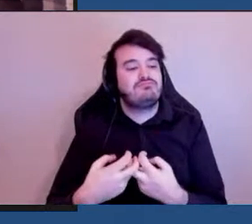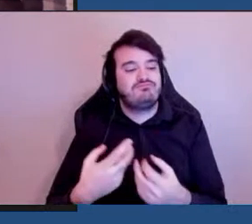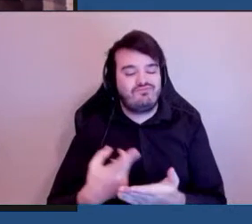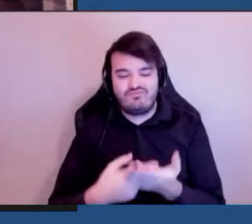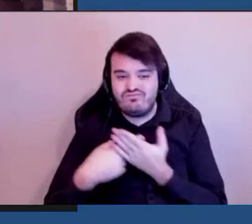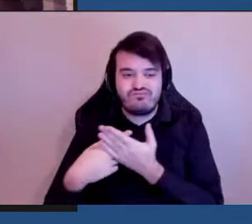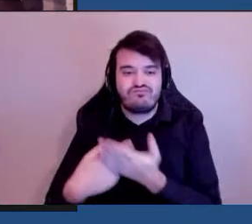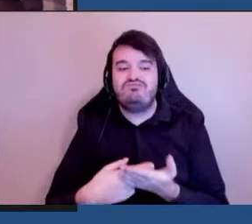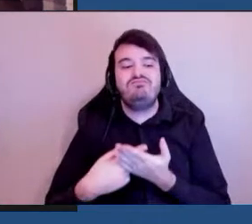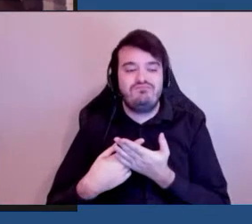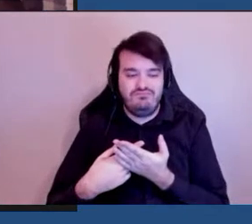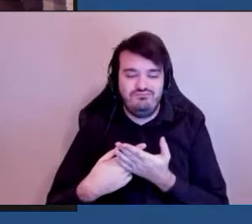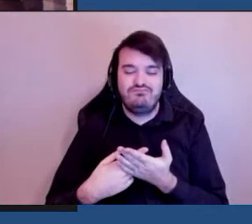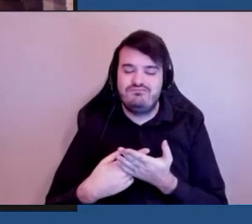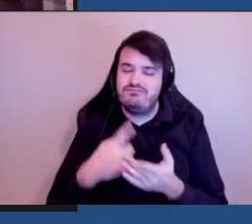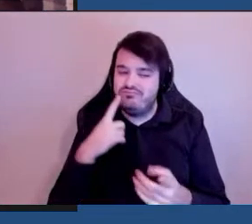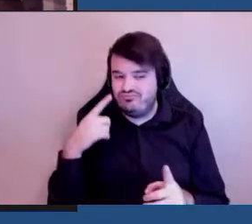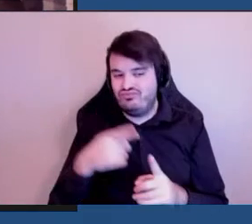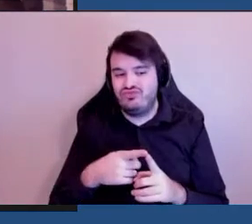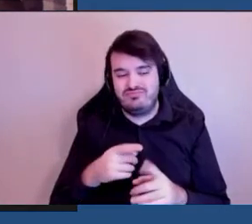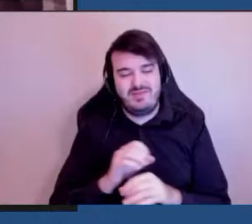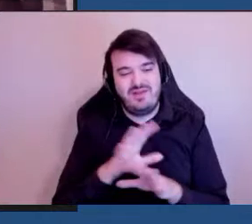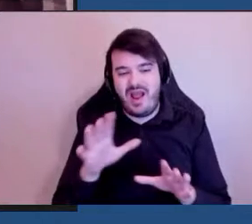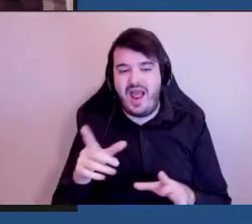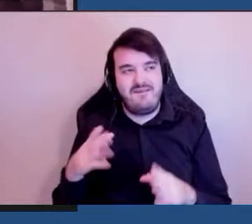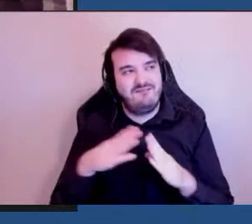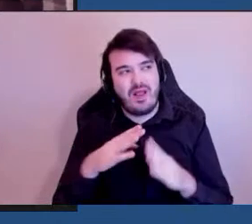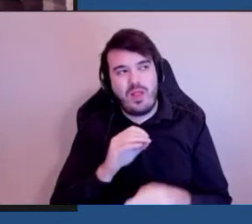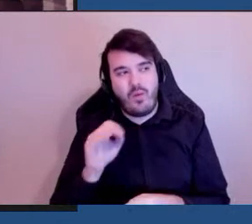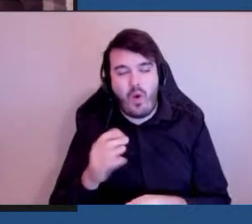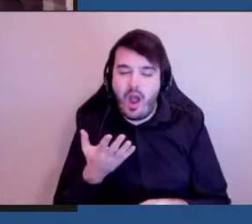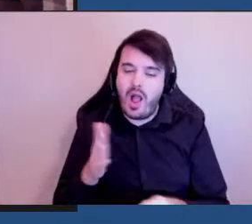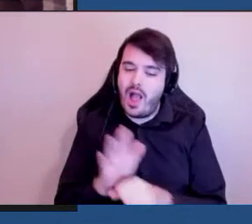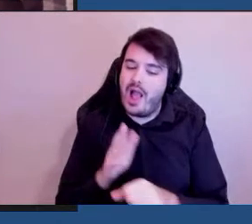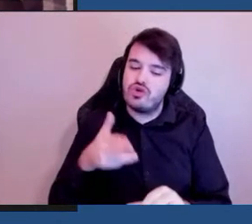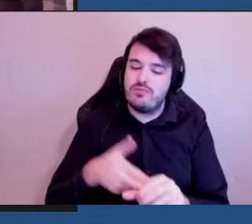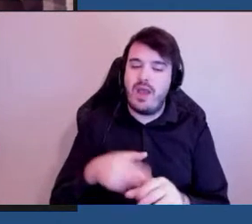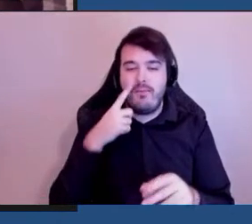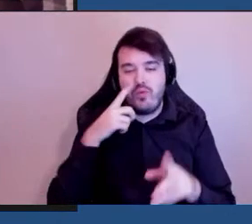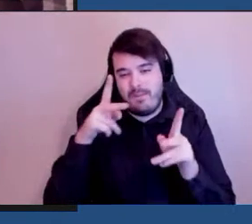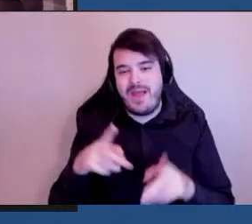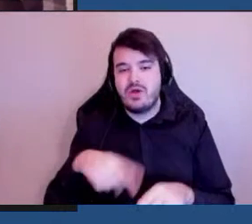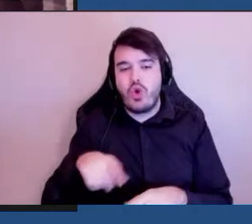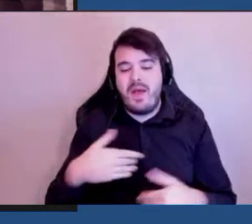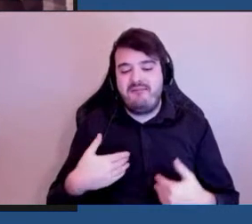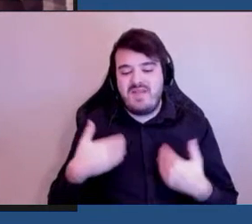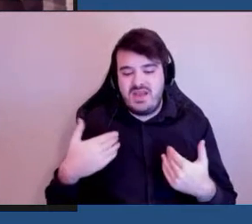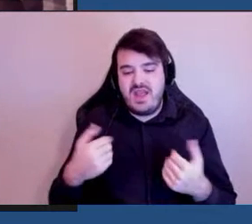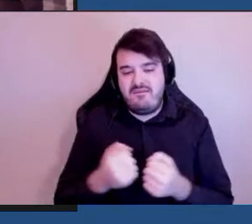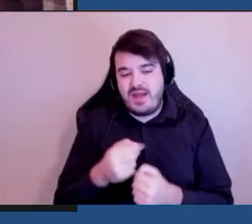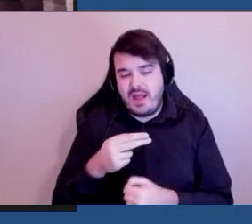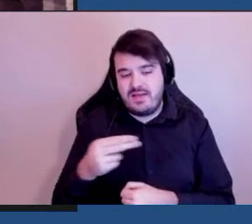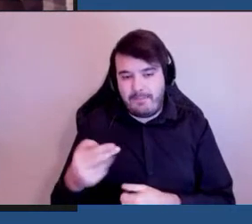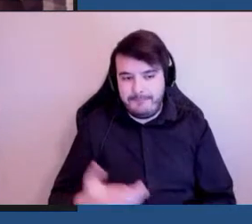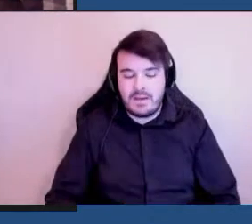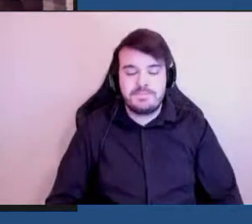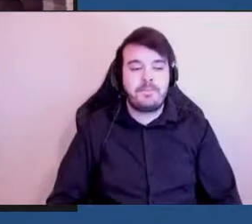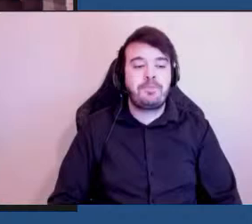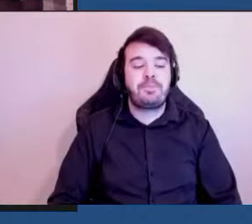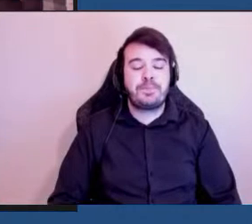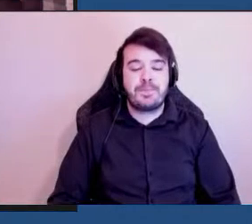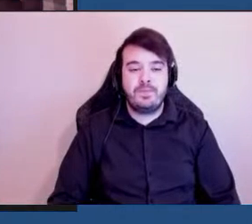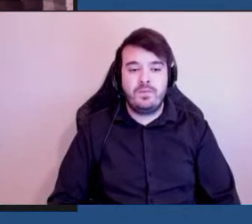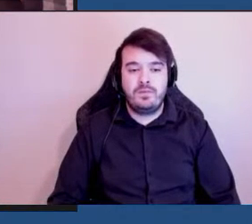met en relief l'engagement de la ville envers les gens vivant avec les handicapés. Nous